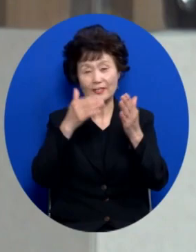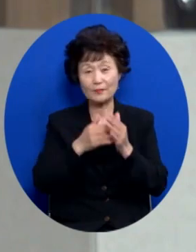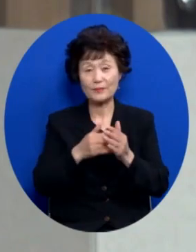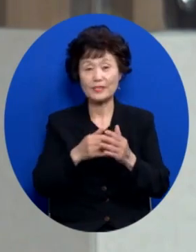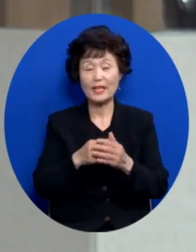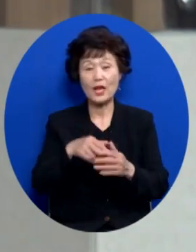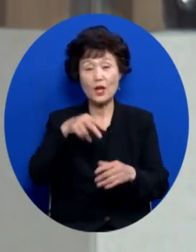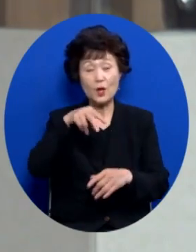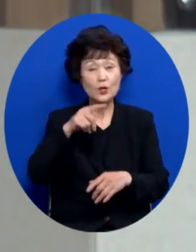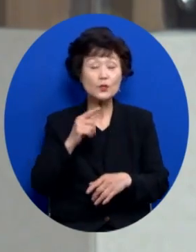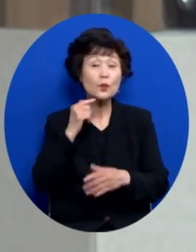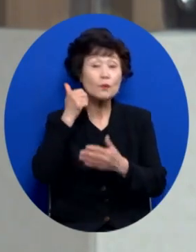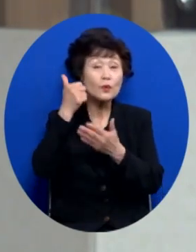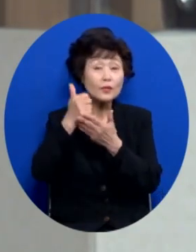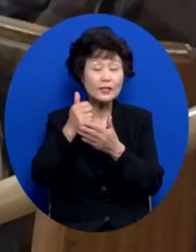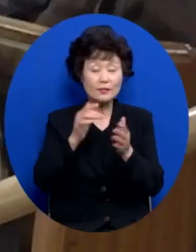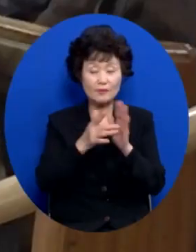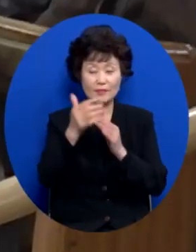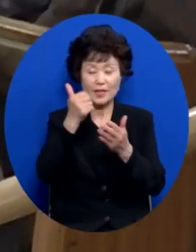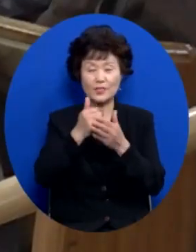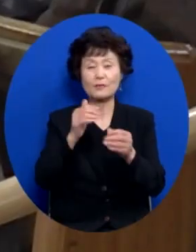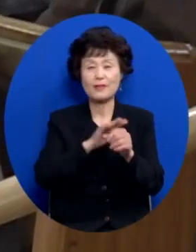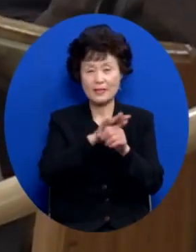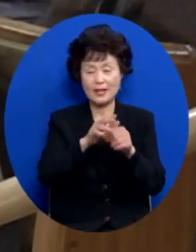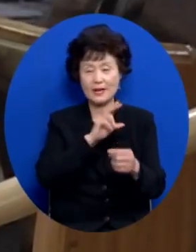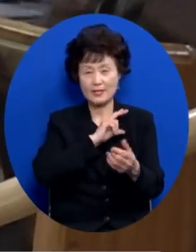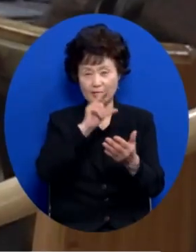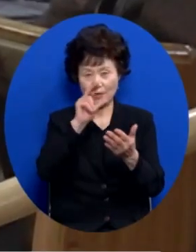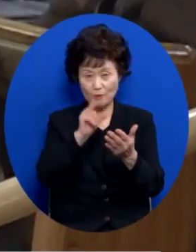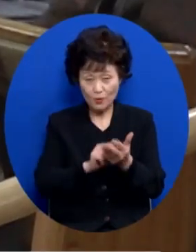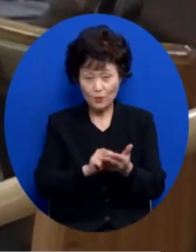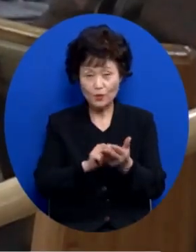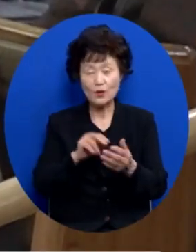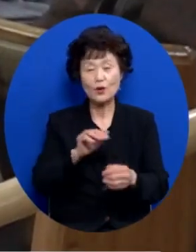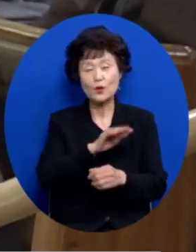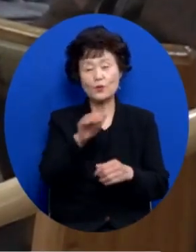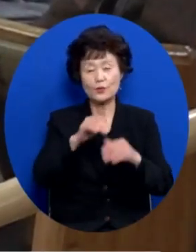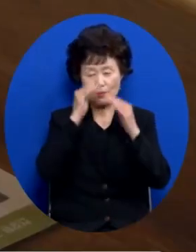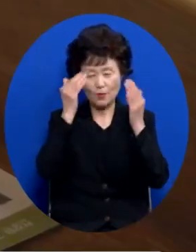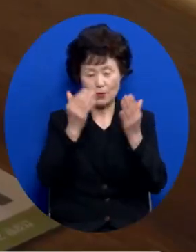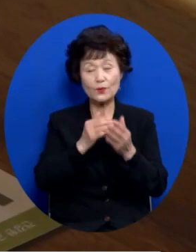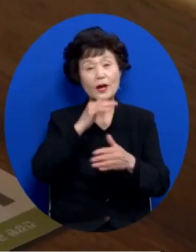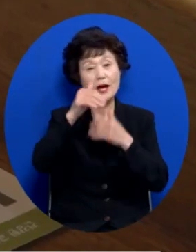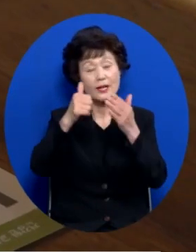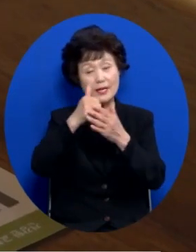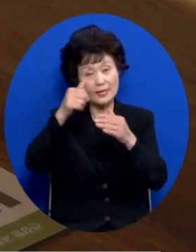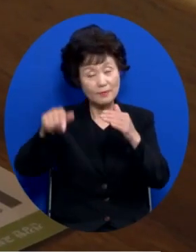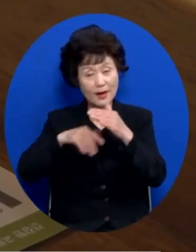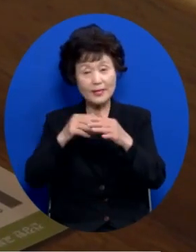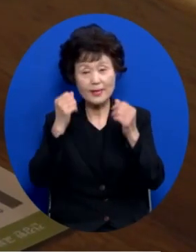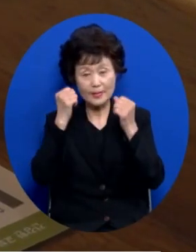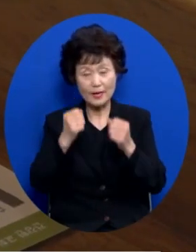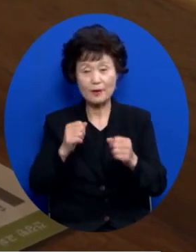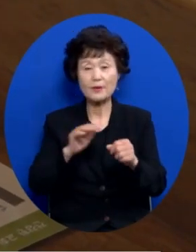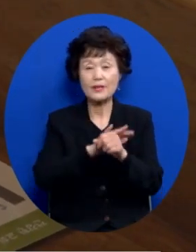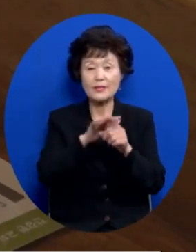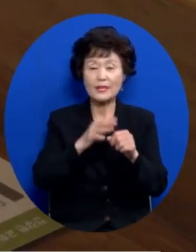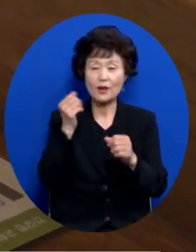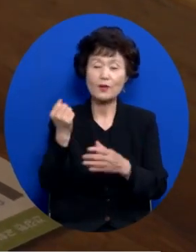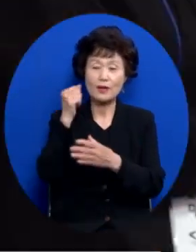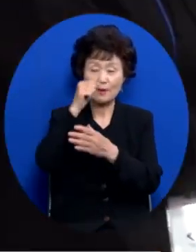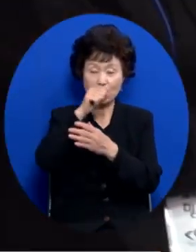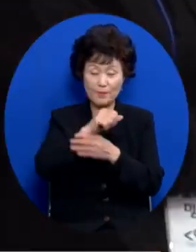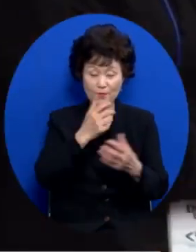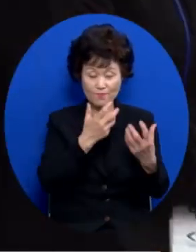송호철 목사는 예수님의 사랑이라는 제목으로 우리 모두가 하나님 안에 거하며 사랑으로 열매맺는 풍성한